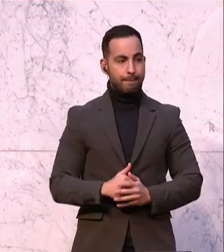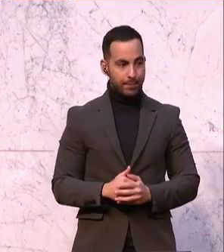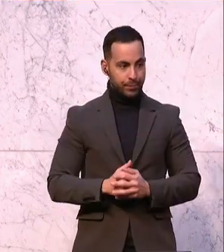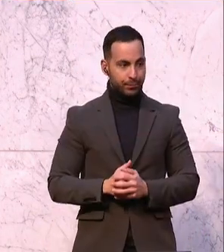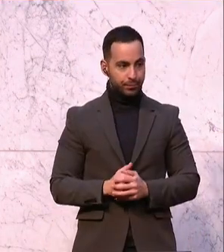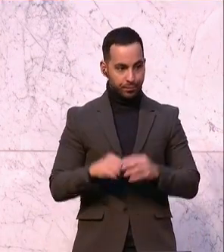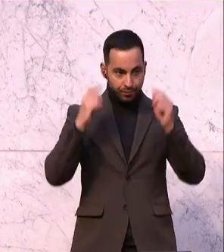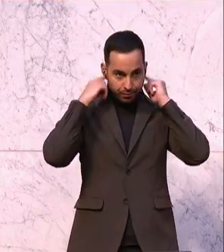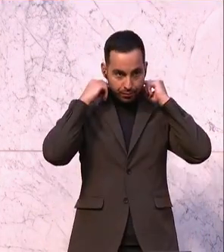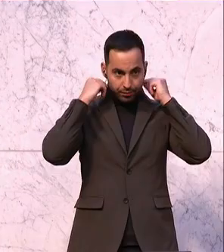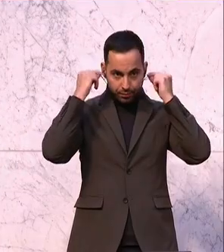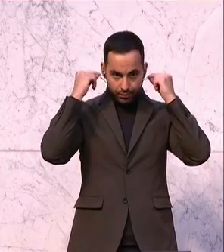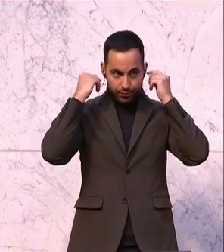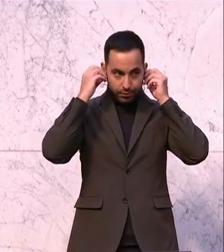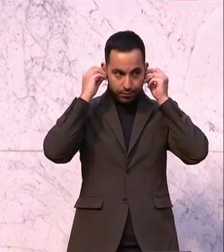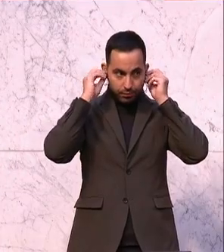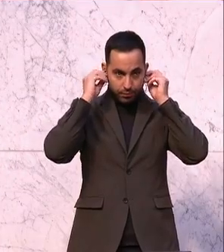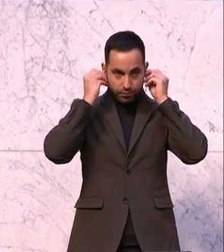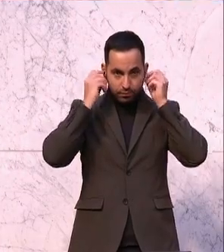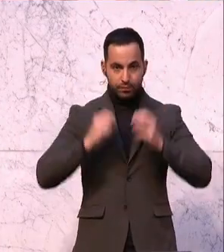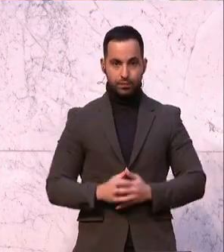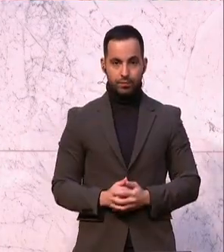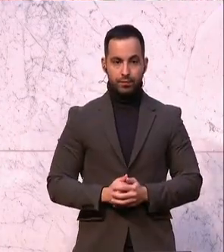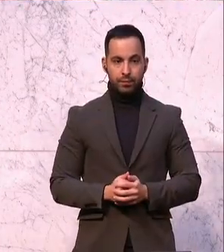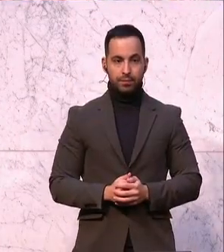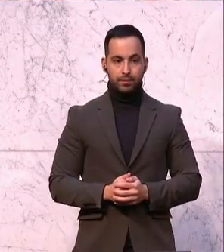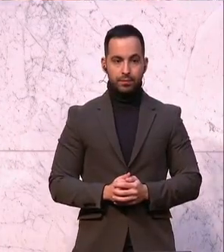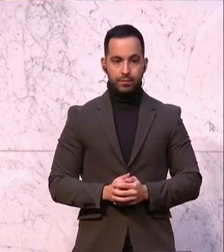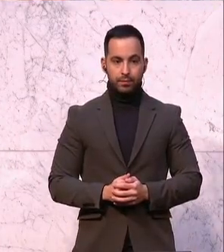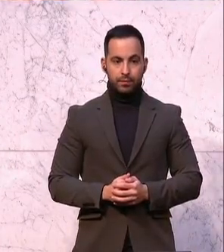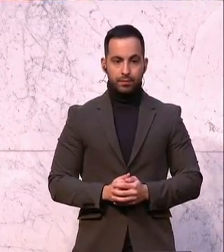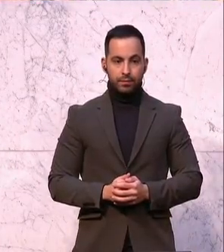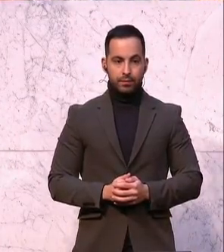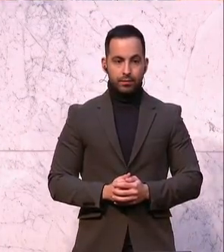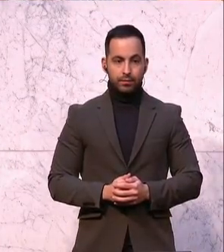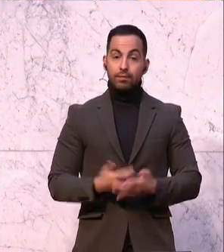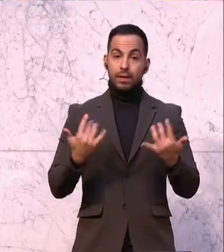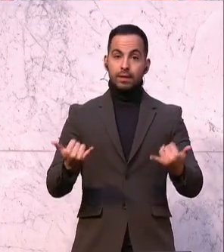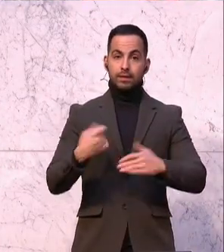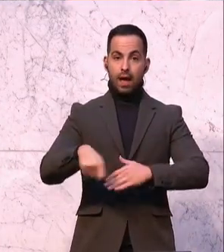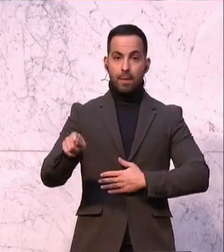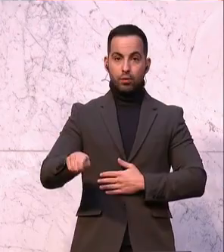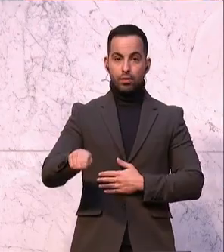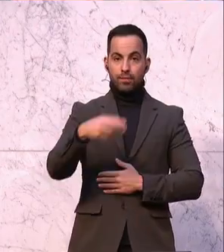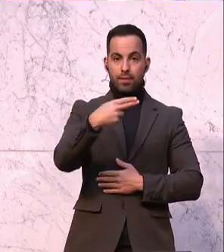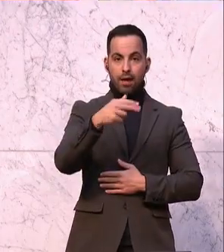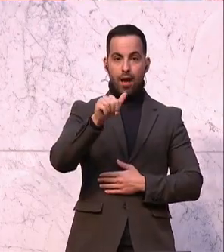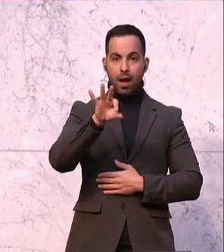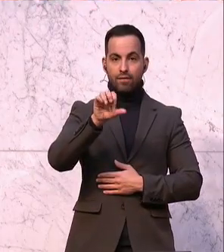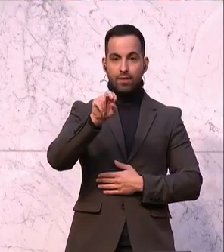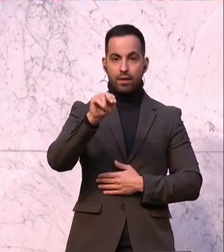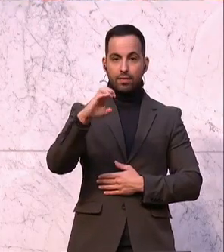aufs Tapet gebracht, von allen politischen Parteien auf angebliche Versäumnisse der anderen Parteien in Verantwortung